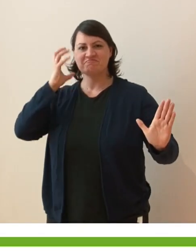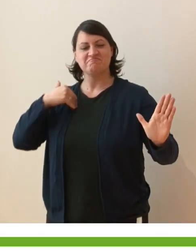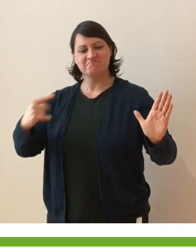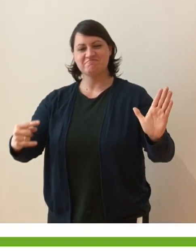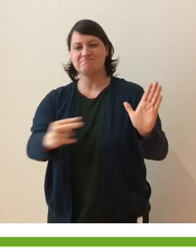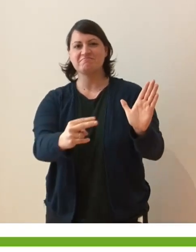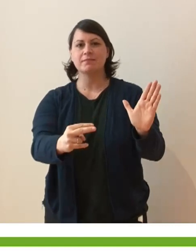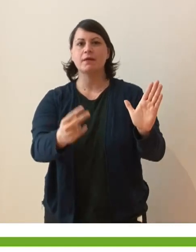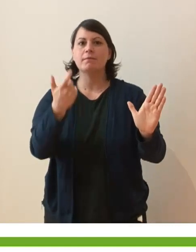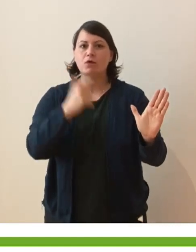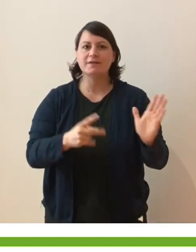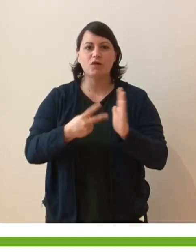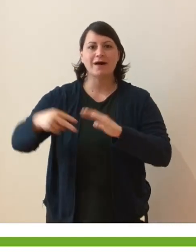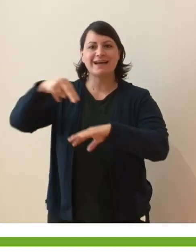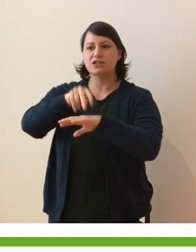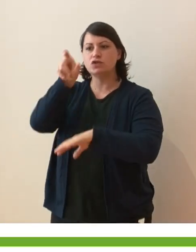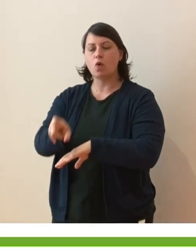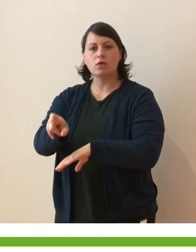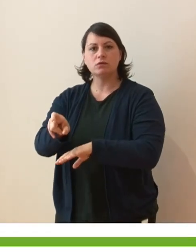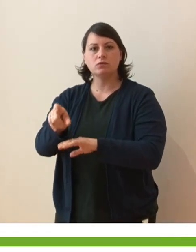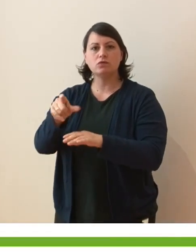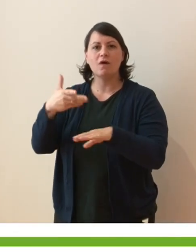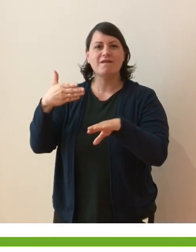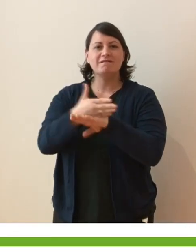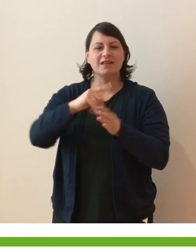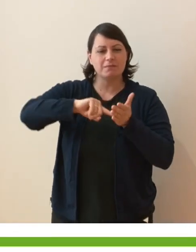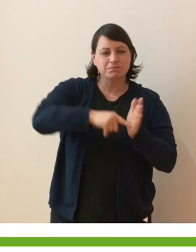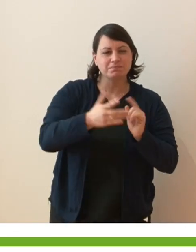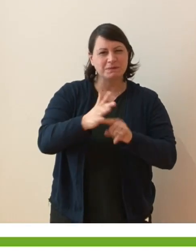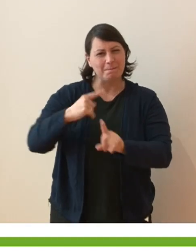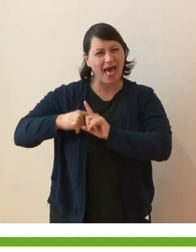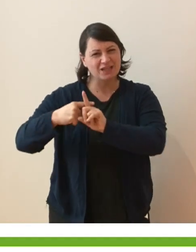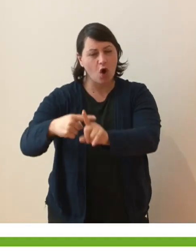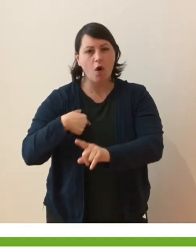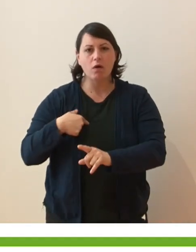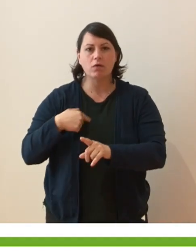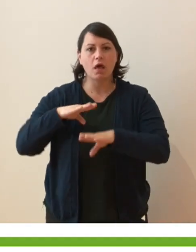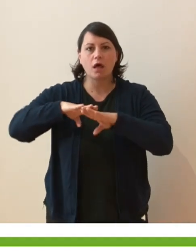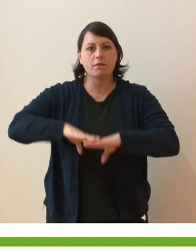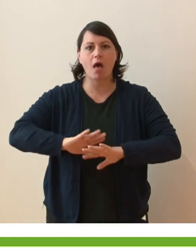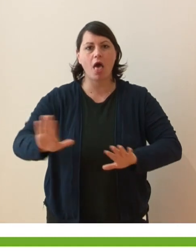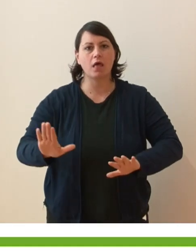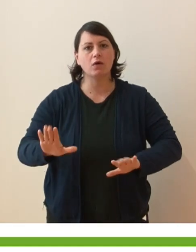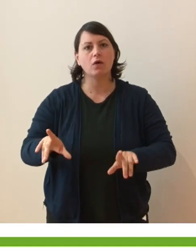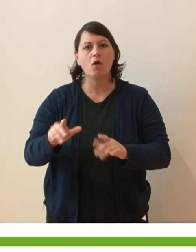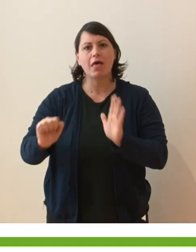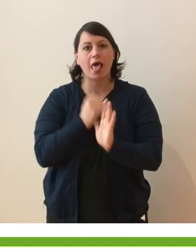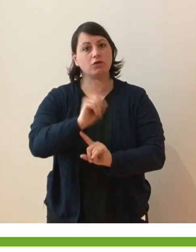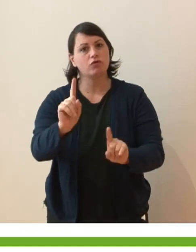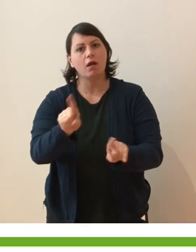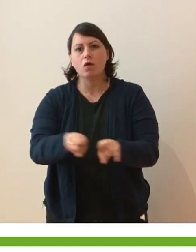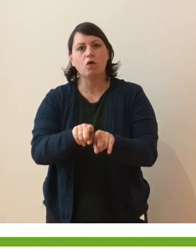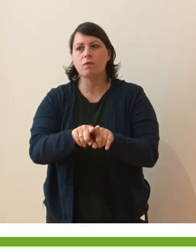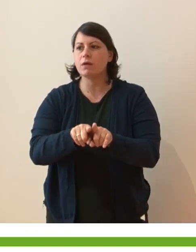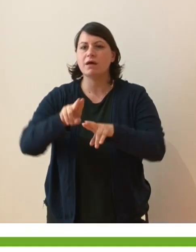porta i segni della passione. Le ferite non le cancella. È come se rimanesse invalido. E siccome lo rimane per sempre,